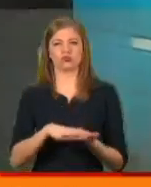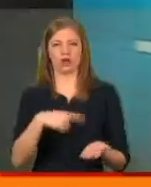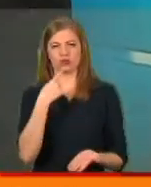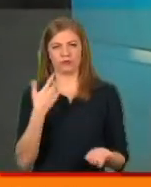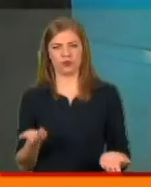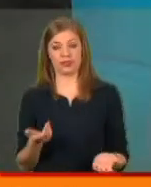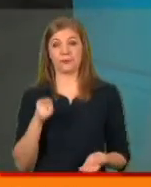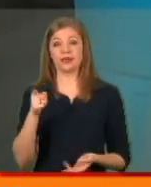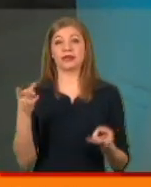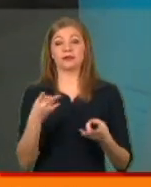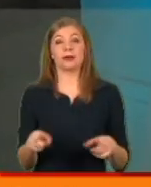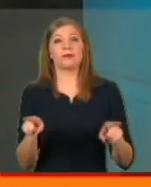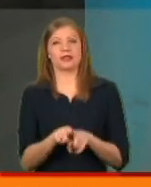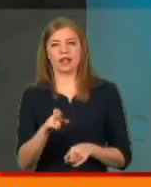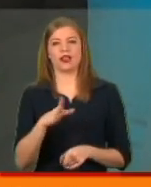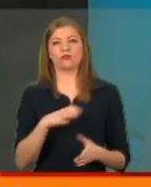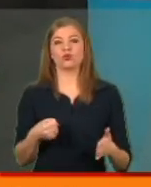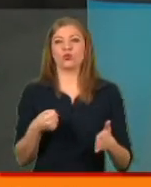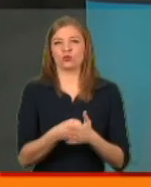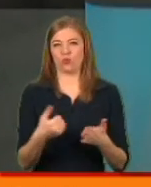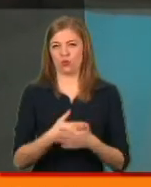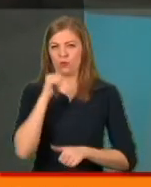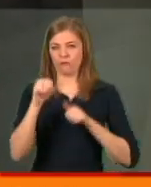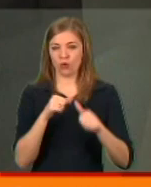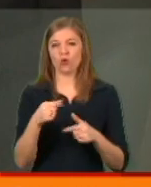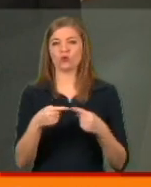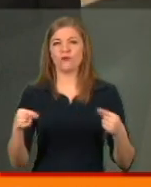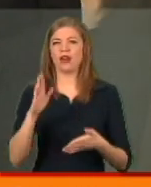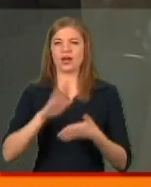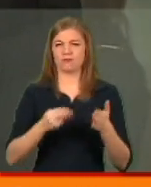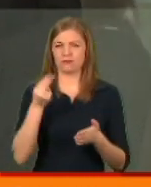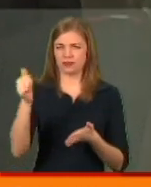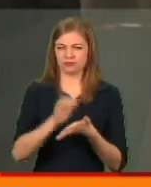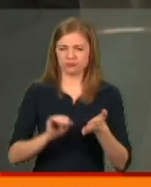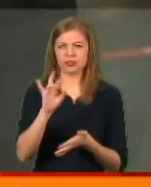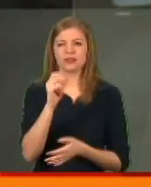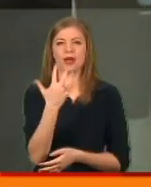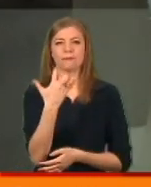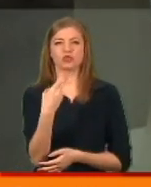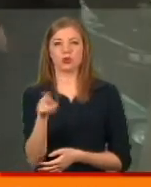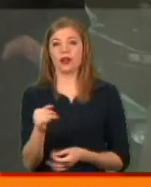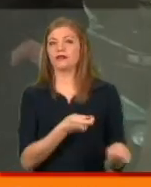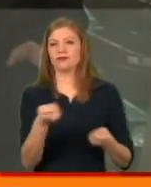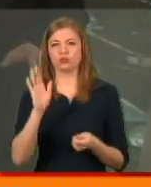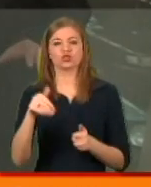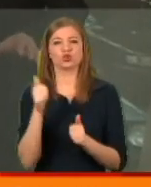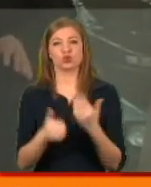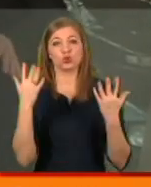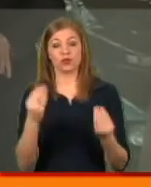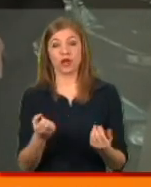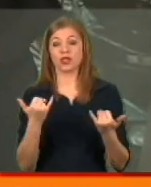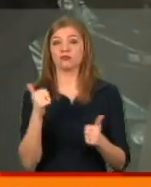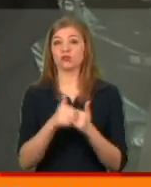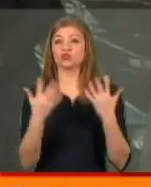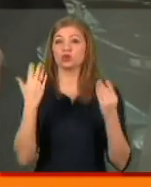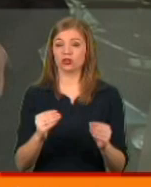Їм треба так, як було до Нового року. Товарів безмитних на 500 євро і вози хоч щодня. А тепер щодня